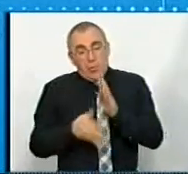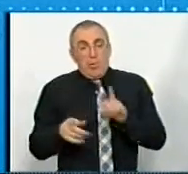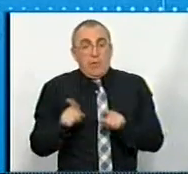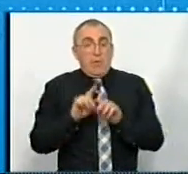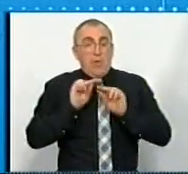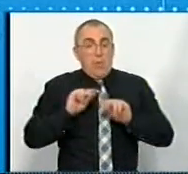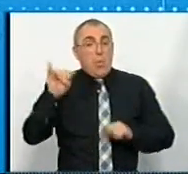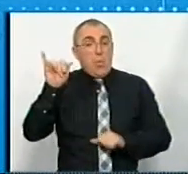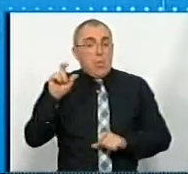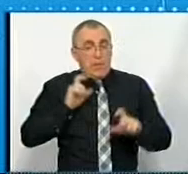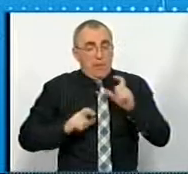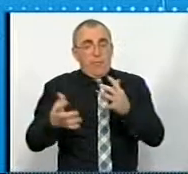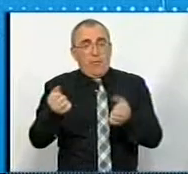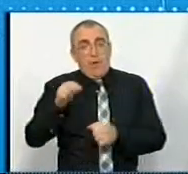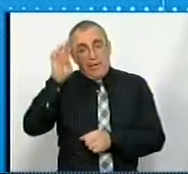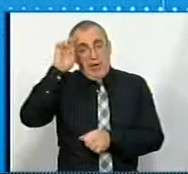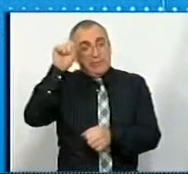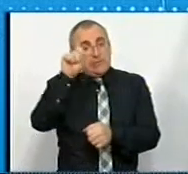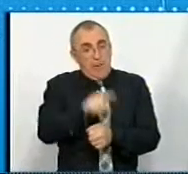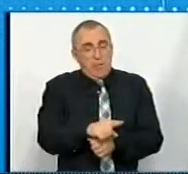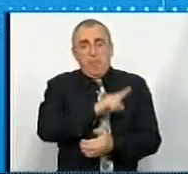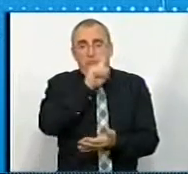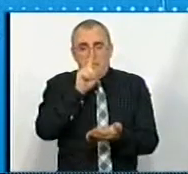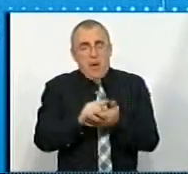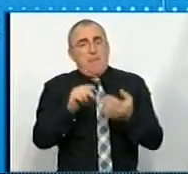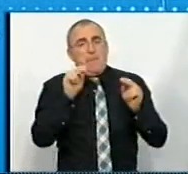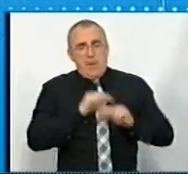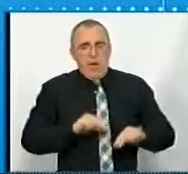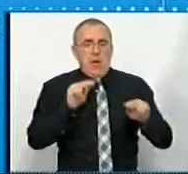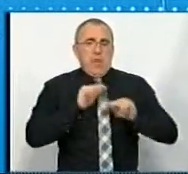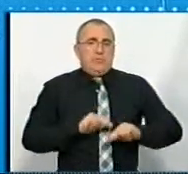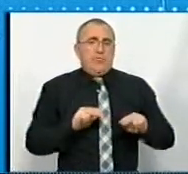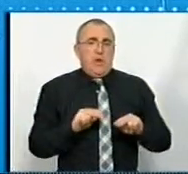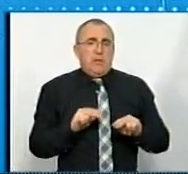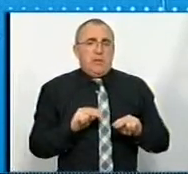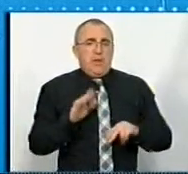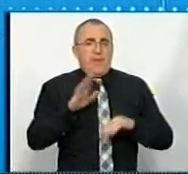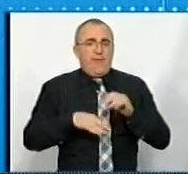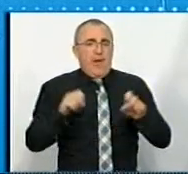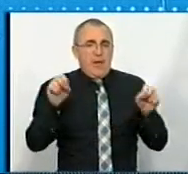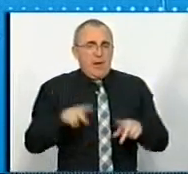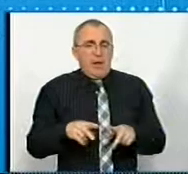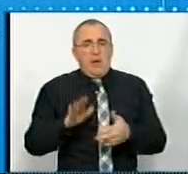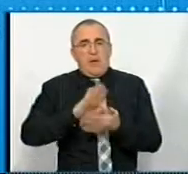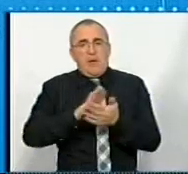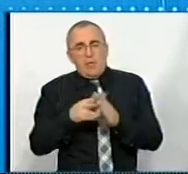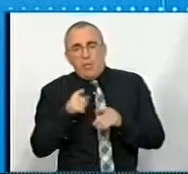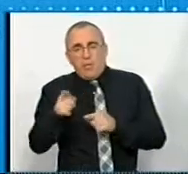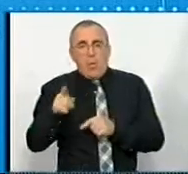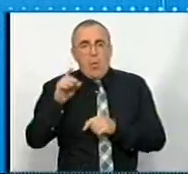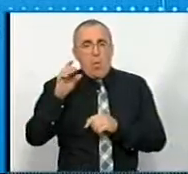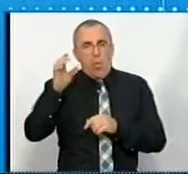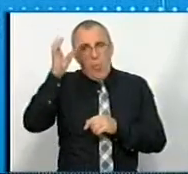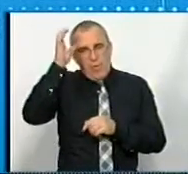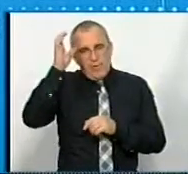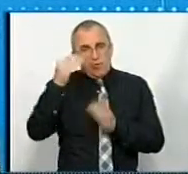педагогічний університет, отримає де розумовлення, ми маємо працювати з фахівцями, укладати ту чи іншу освітню програму,